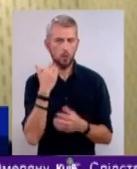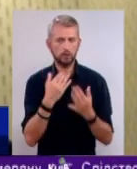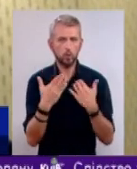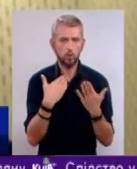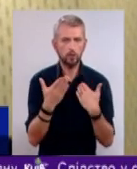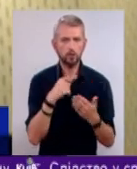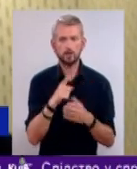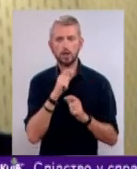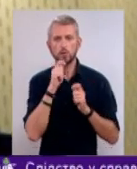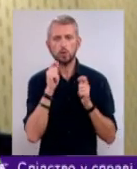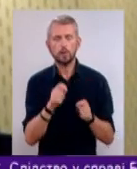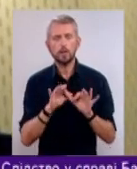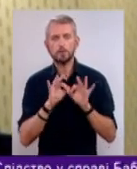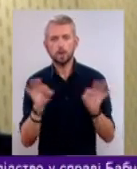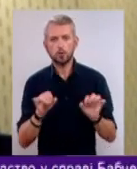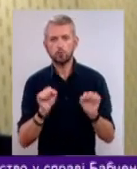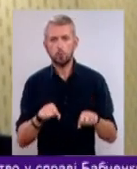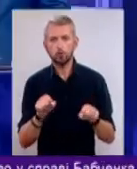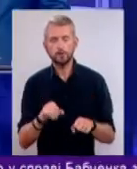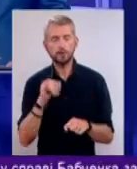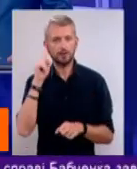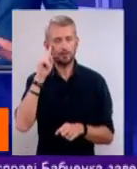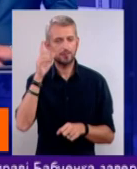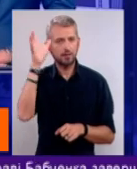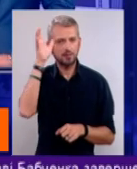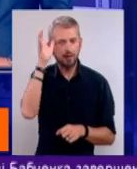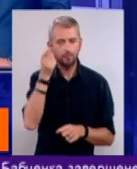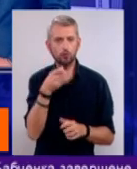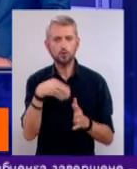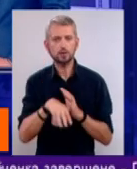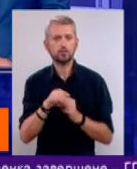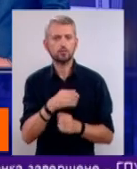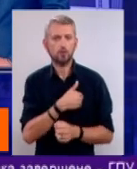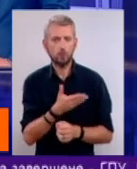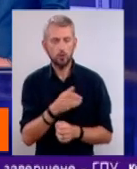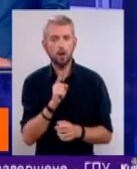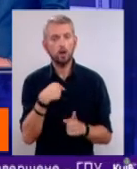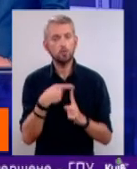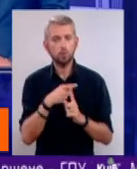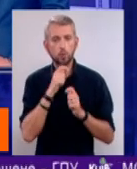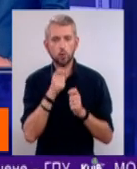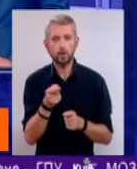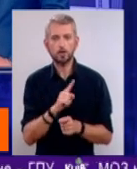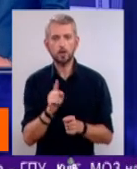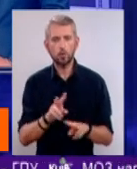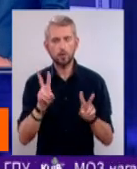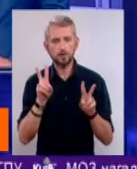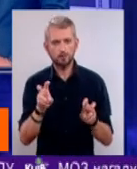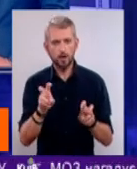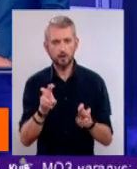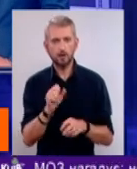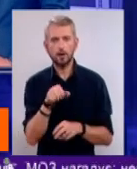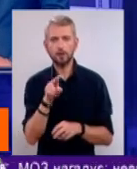подарувала прекрасну можливість, пізнання, в тому числі, все, заводно. Але вона й подарувала те, що називається аддикція.